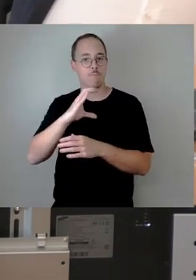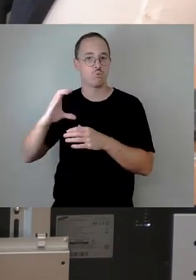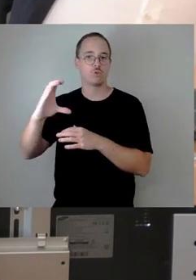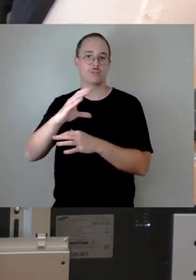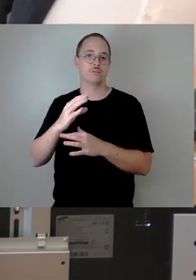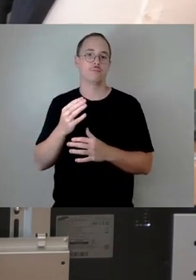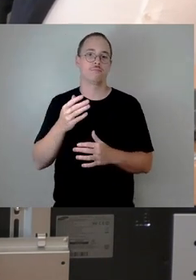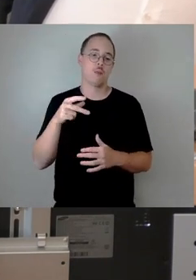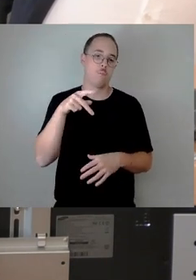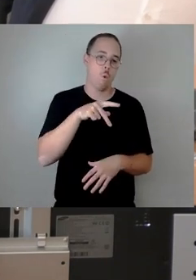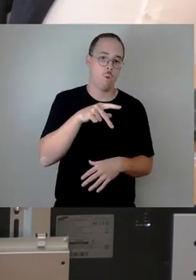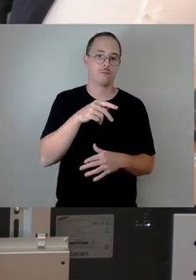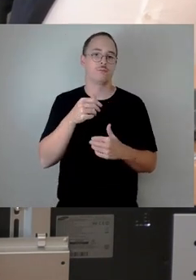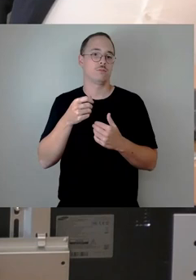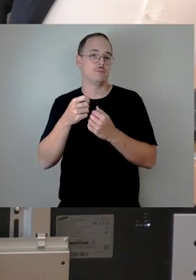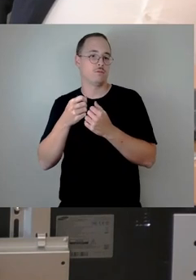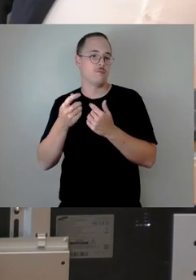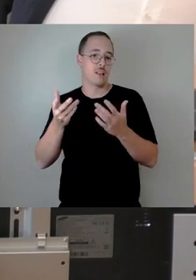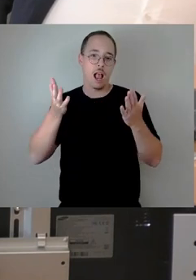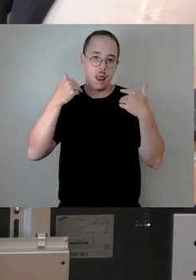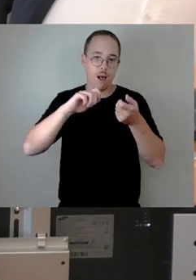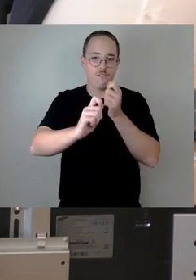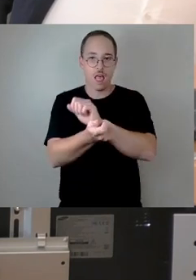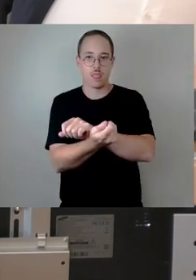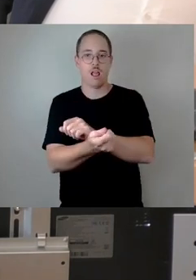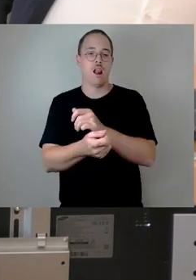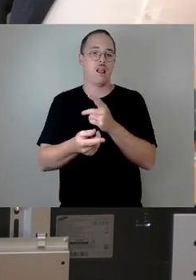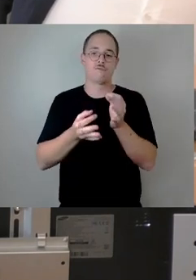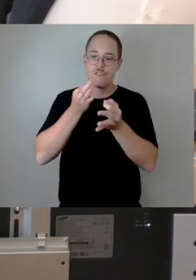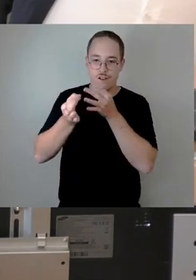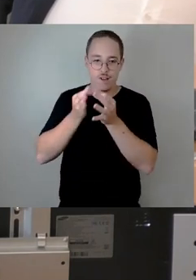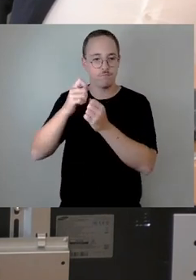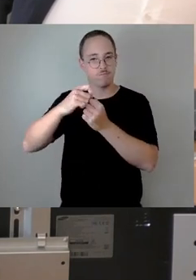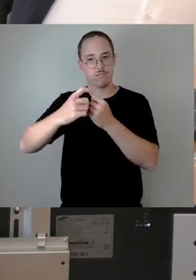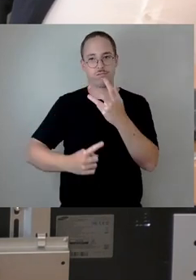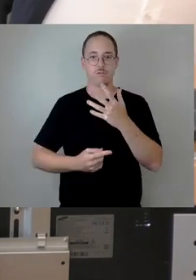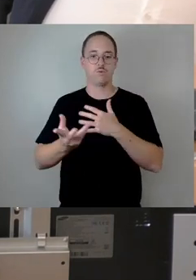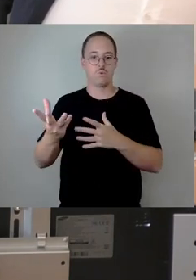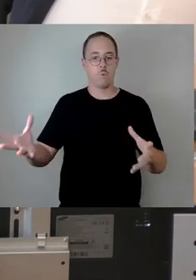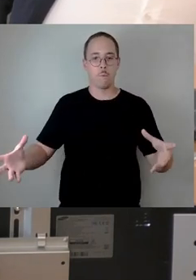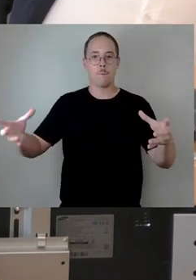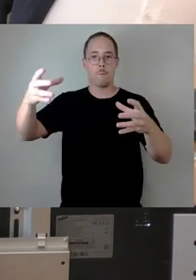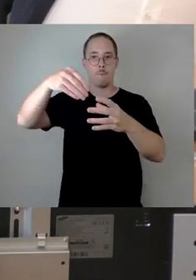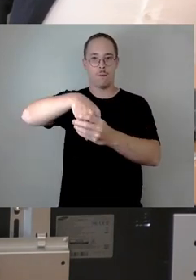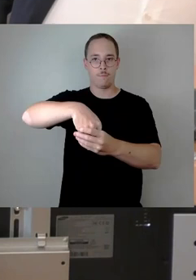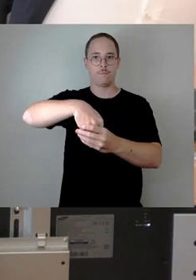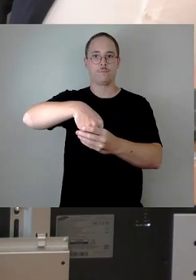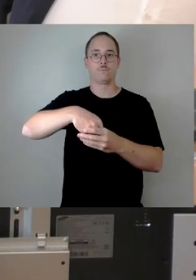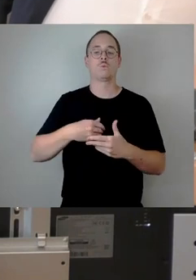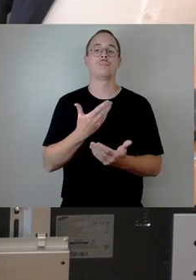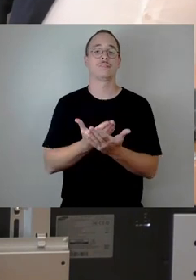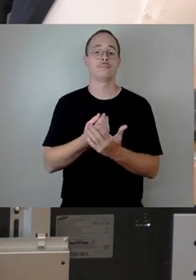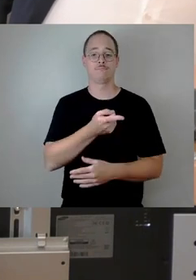und den Fragen der Nachhaltigkeit. Dies erfordert aber auch von Ihnen als Rat den Mut, Prioritäten zu setzen und gleichzeitig